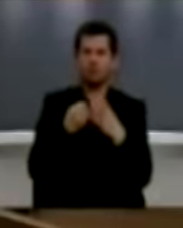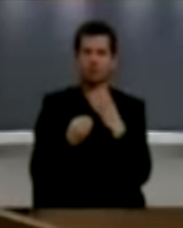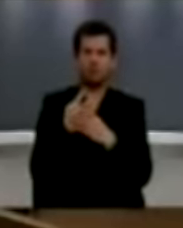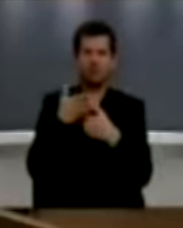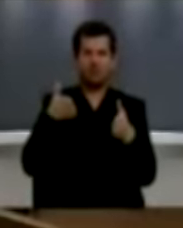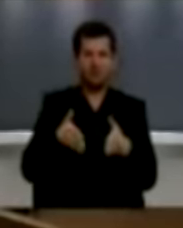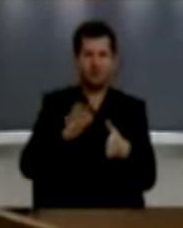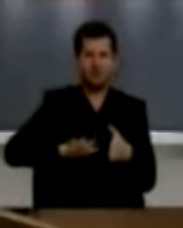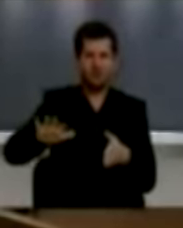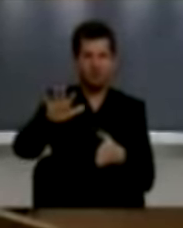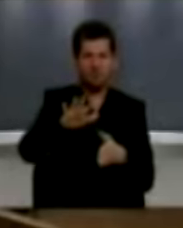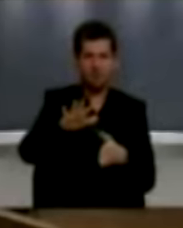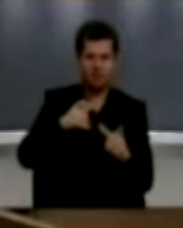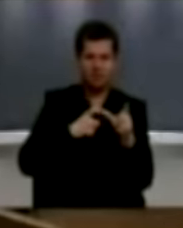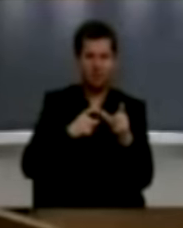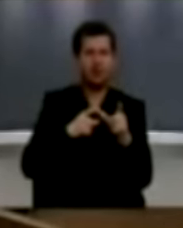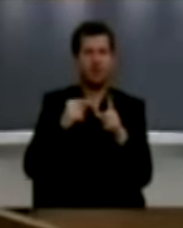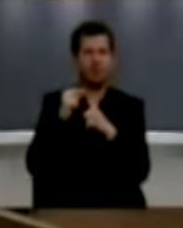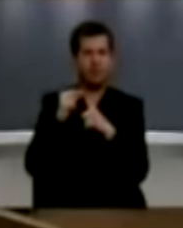masive në Srebrenicë pri e dorë foqë.